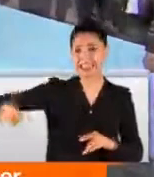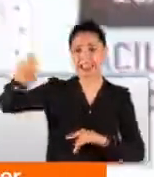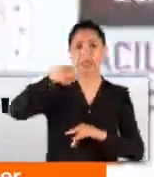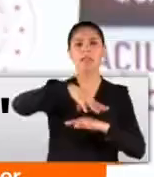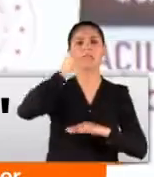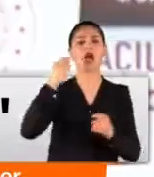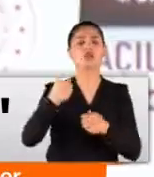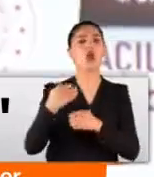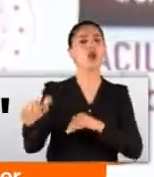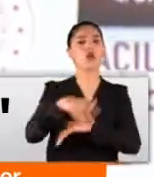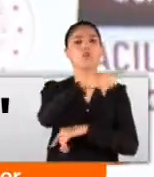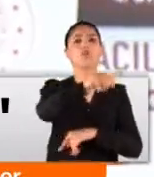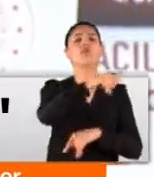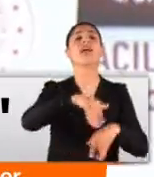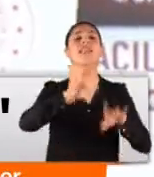değil mi?